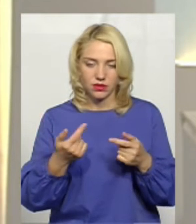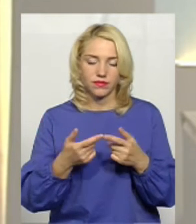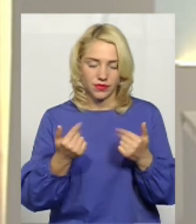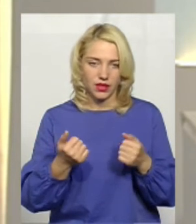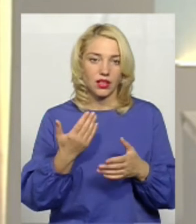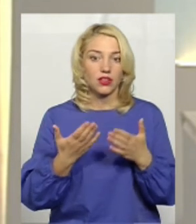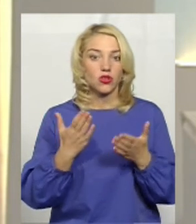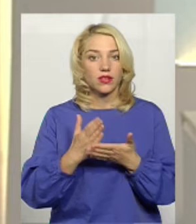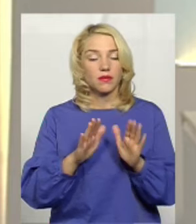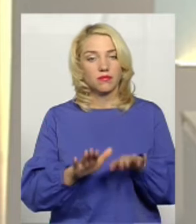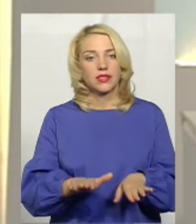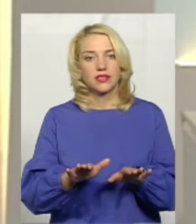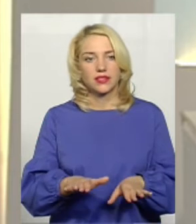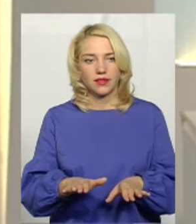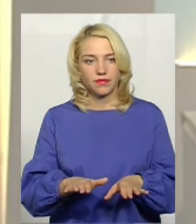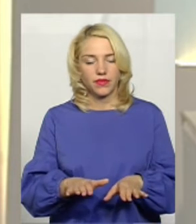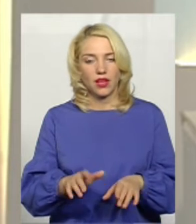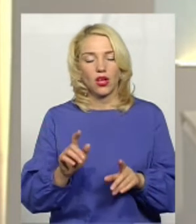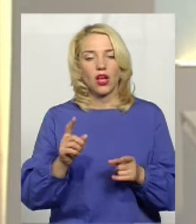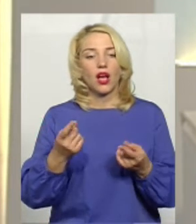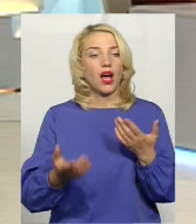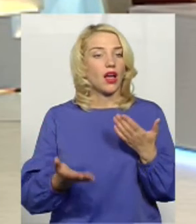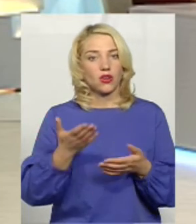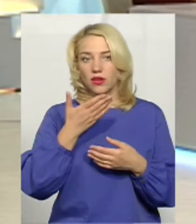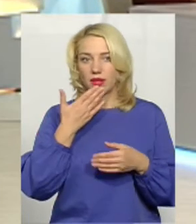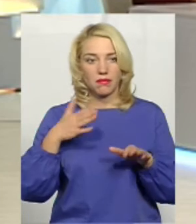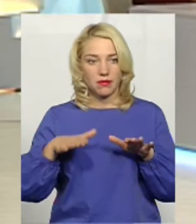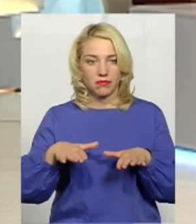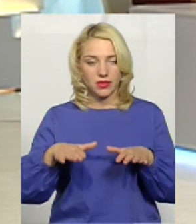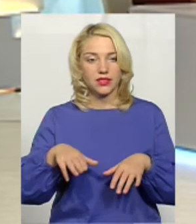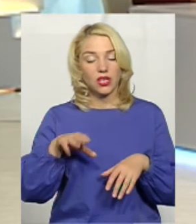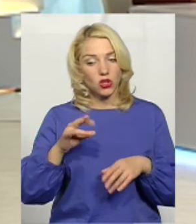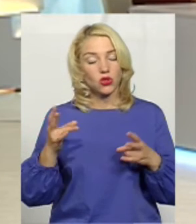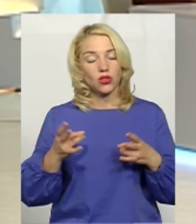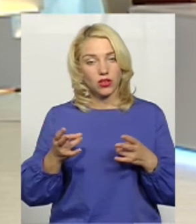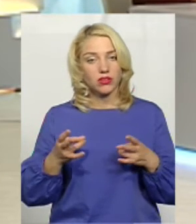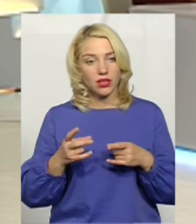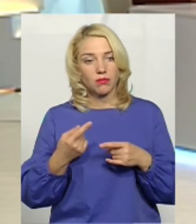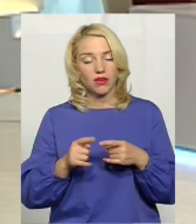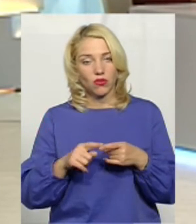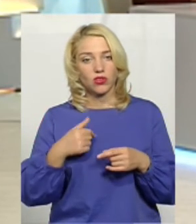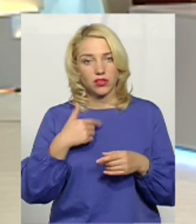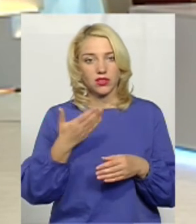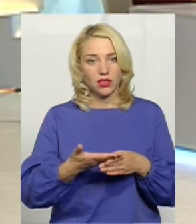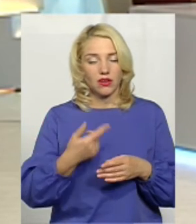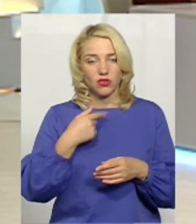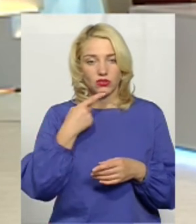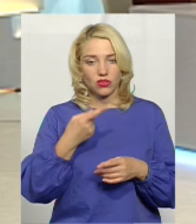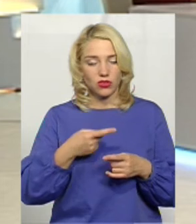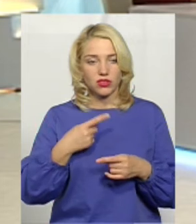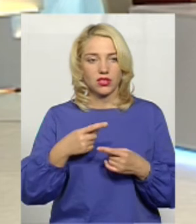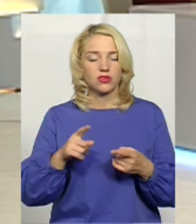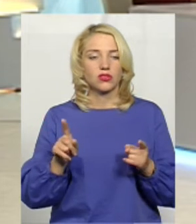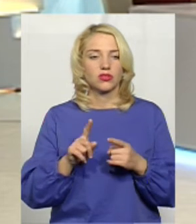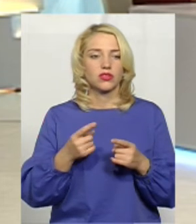місце, тому що ми… А якщо немає? Якщо немає місце, ну, тоді треба… і от я, те, що ви сказали, пані